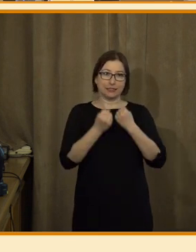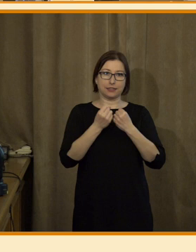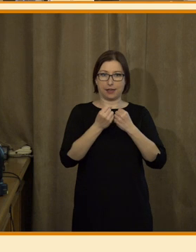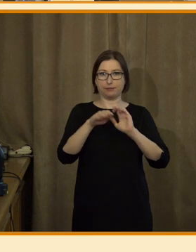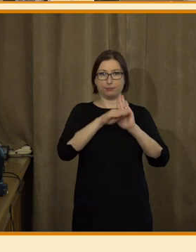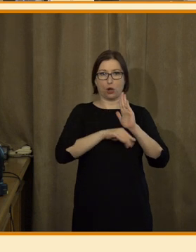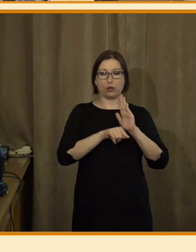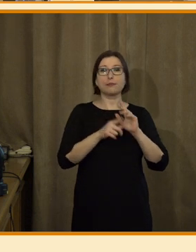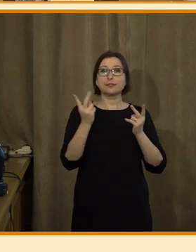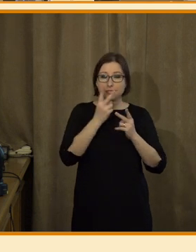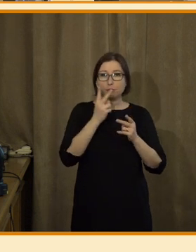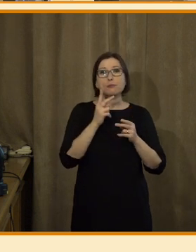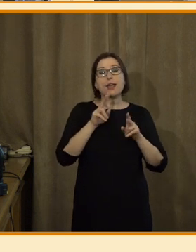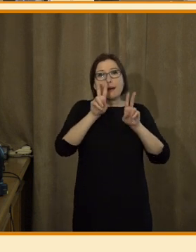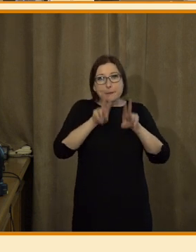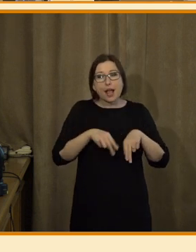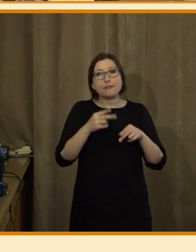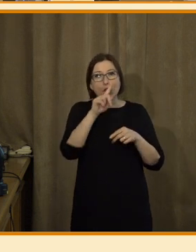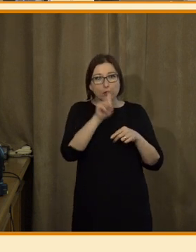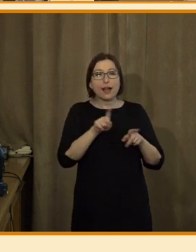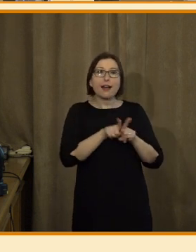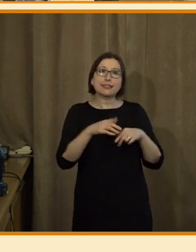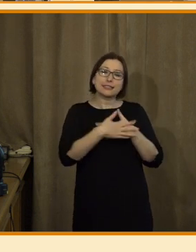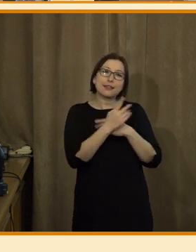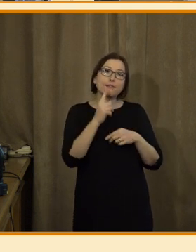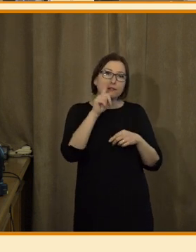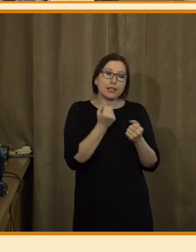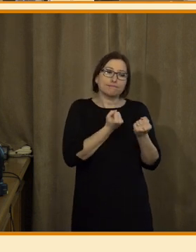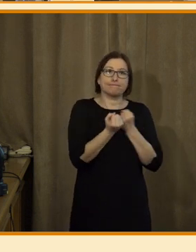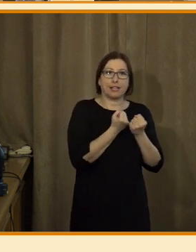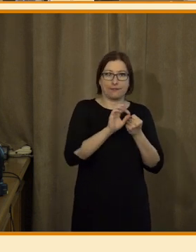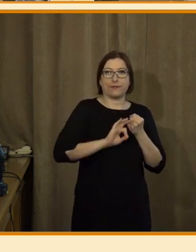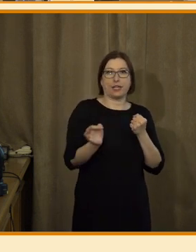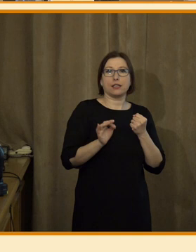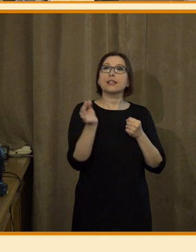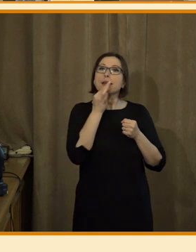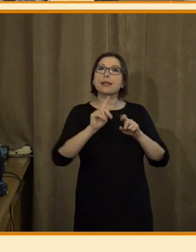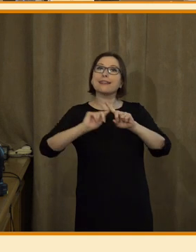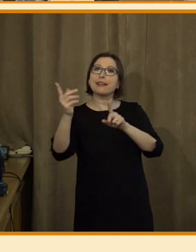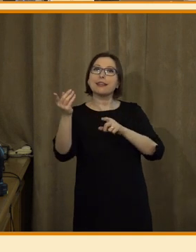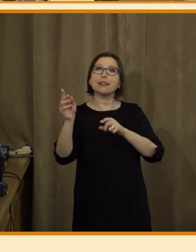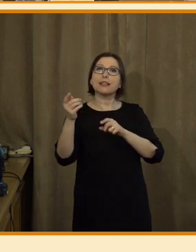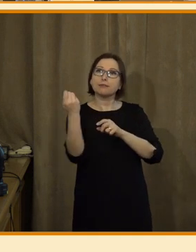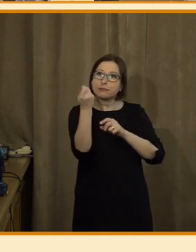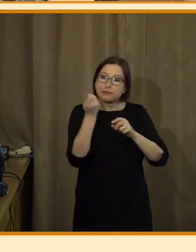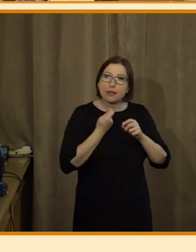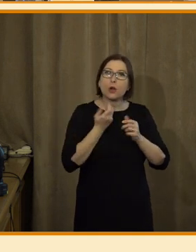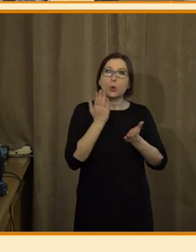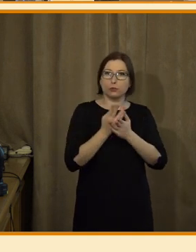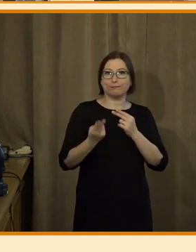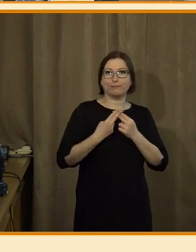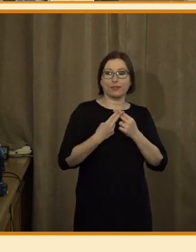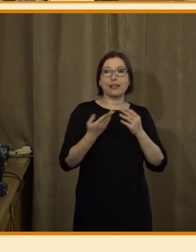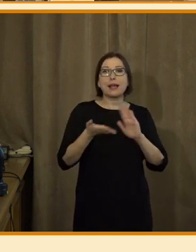má samozřejmě také další právní otázky, ale je to systém, který máte zcela pod kontrolou. Když se nám objevují systémy